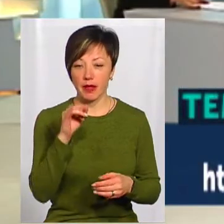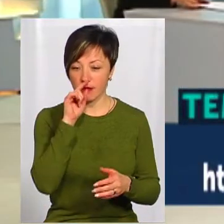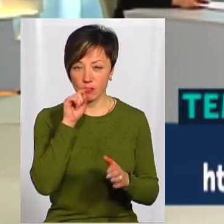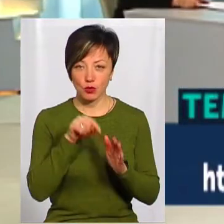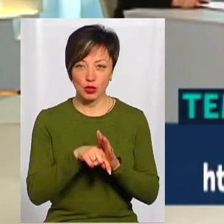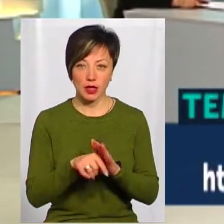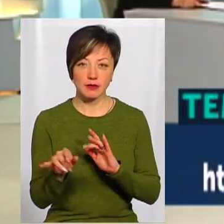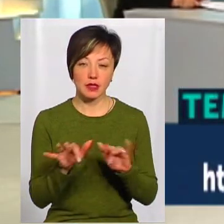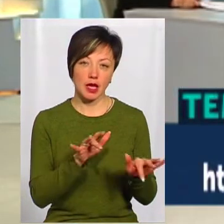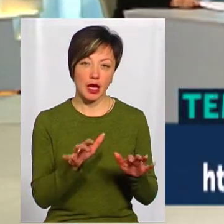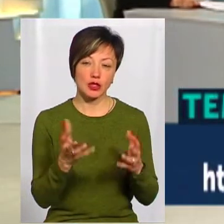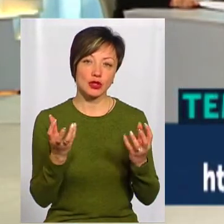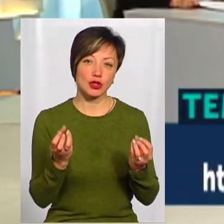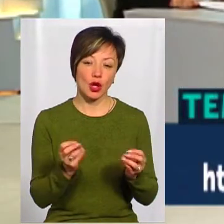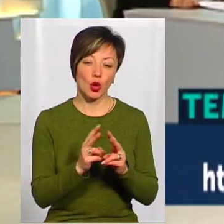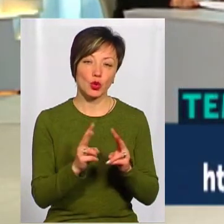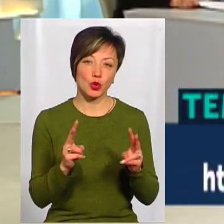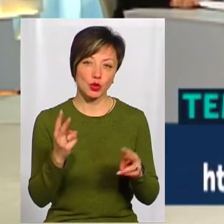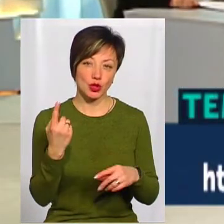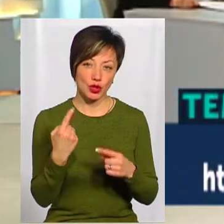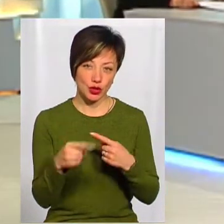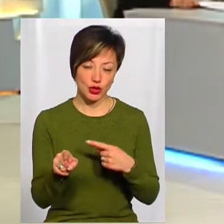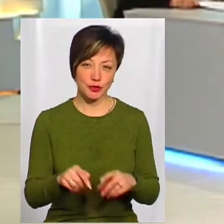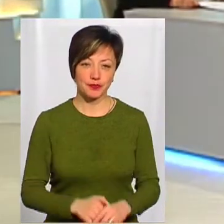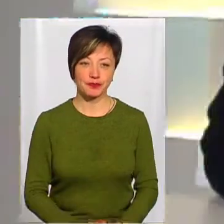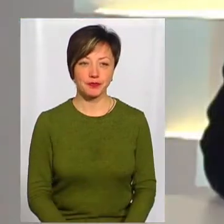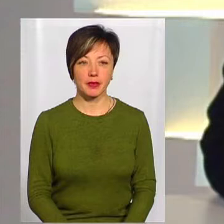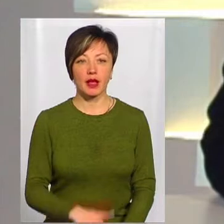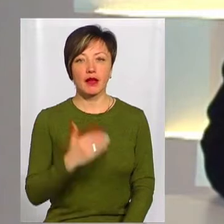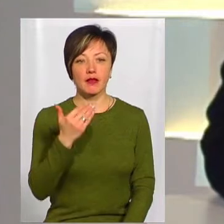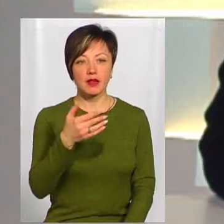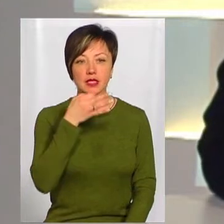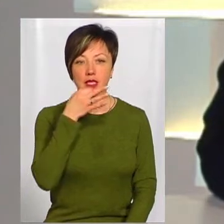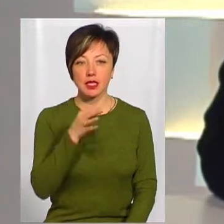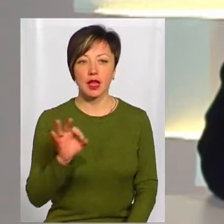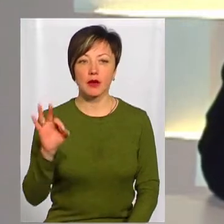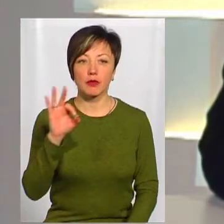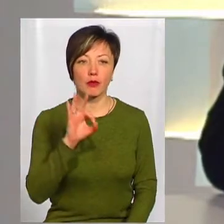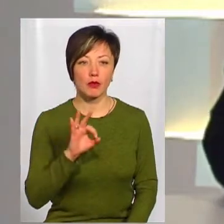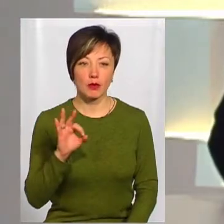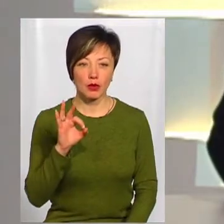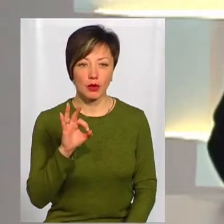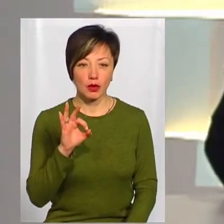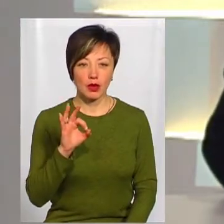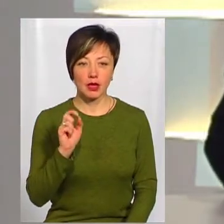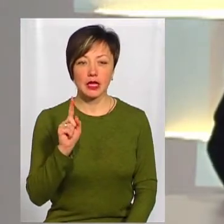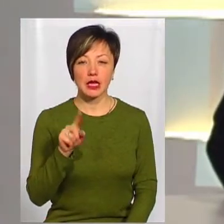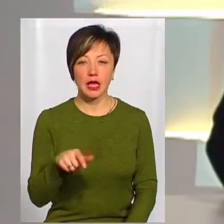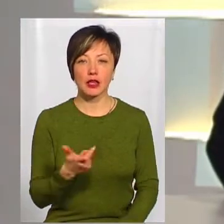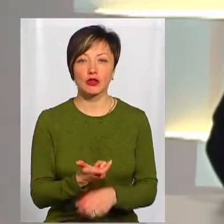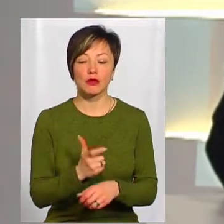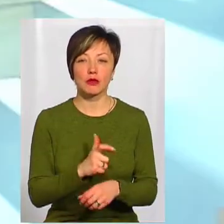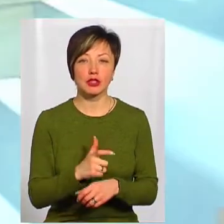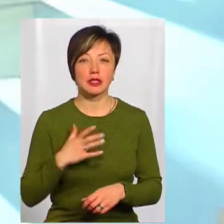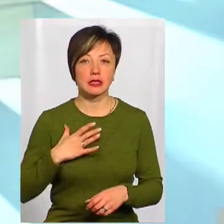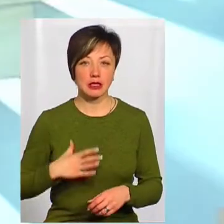втручалися в її діяльність ще хтось третій, третій особі. Ви сказали про те, що більш